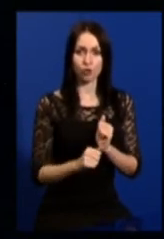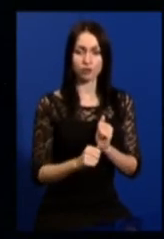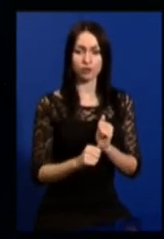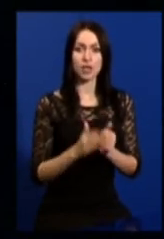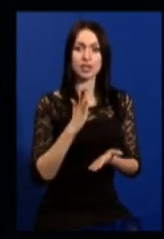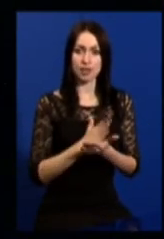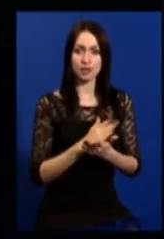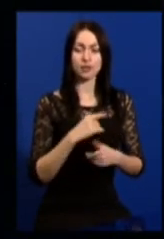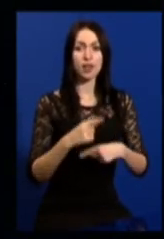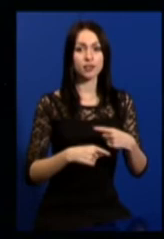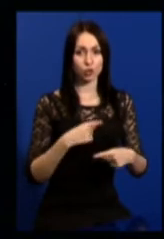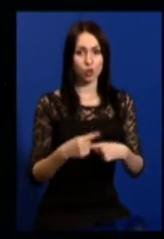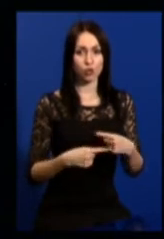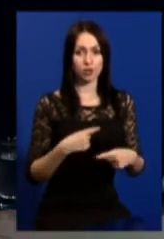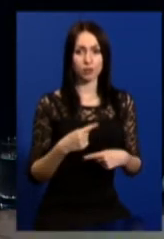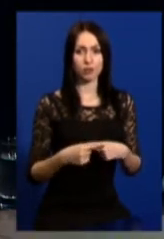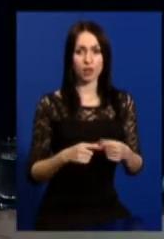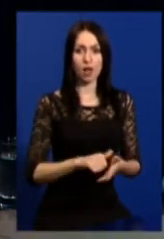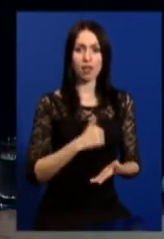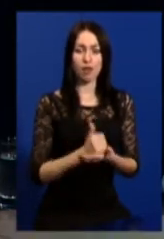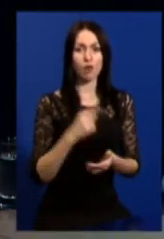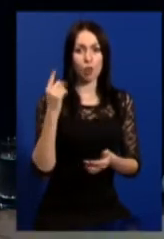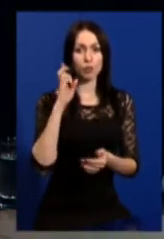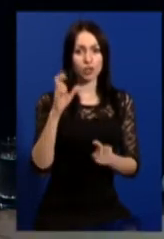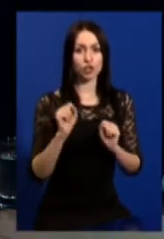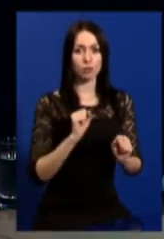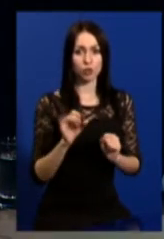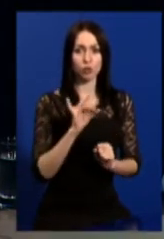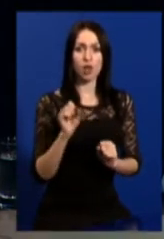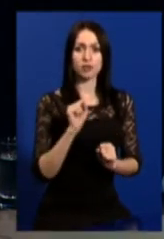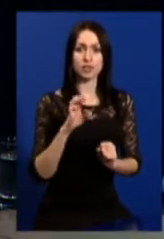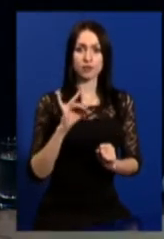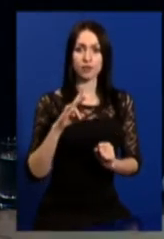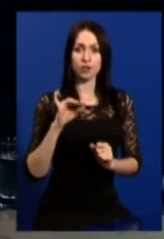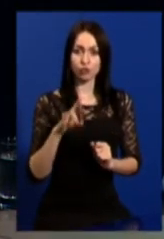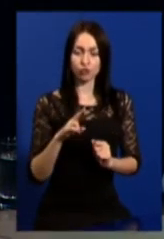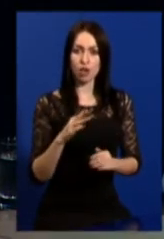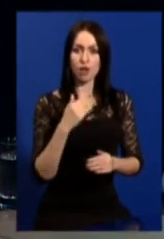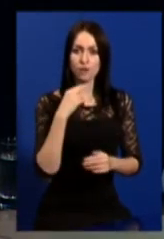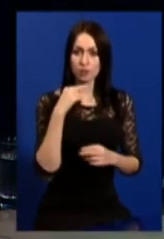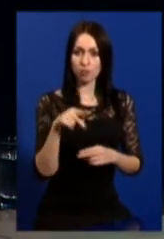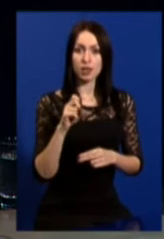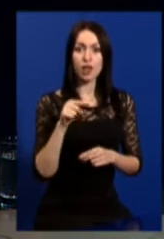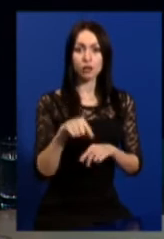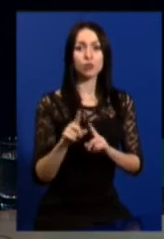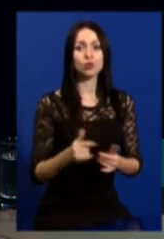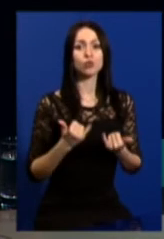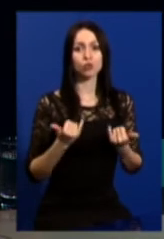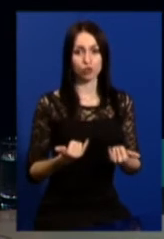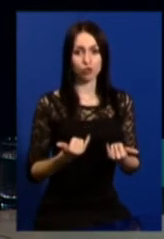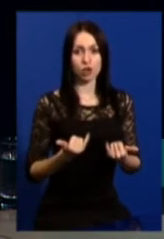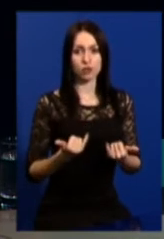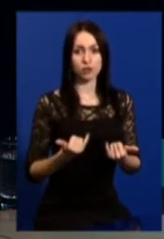є традиційними, голова облдержадміністрації Юлія Ліценарова-Світлічна звертає увагу саме на те, що зараз